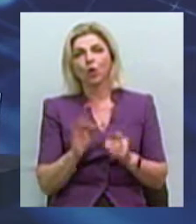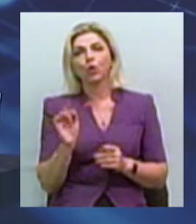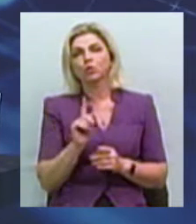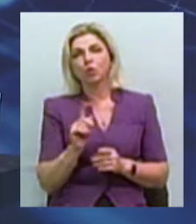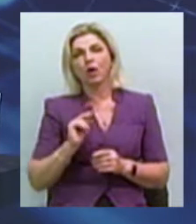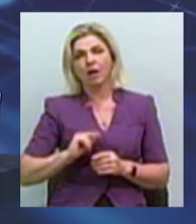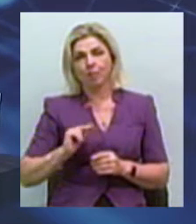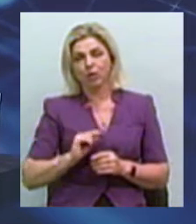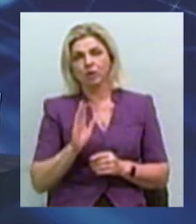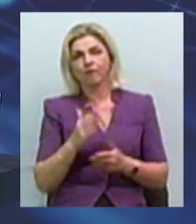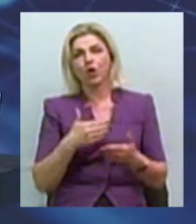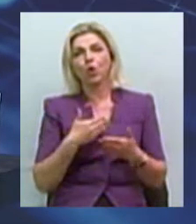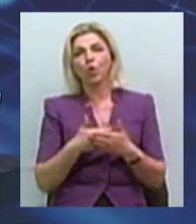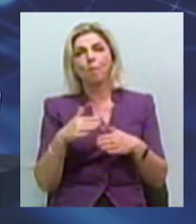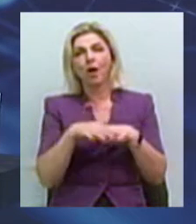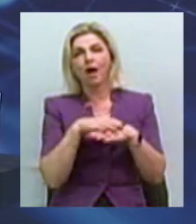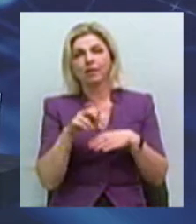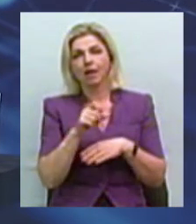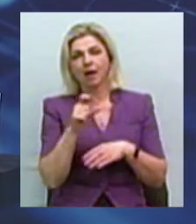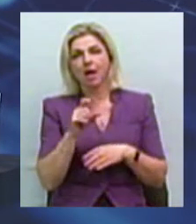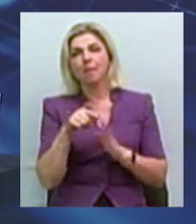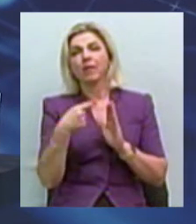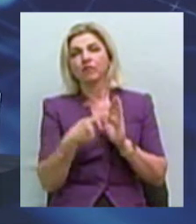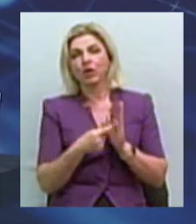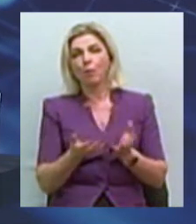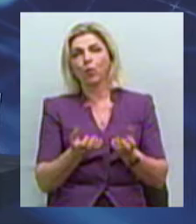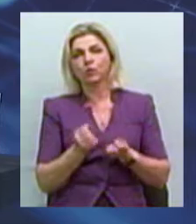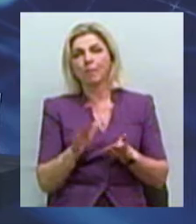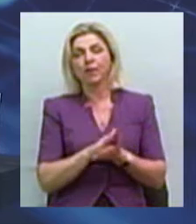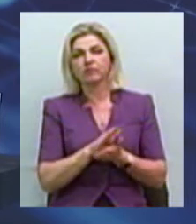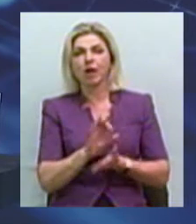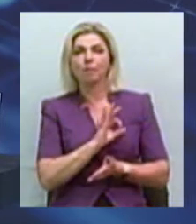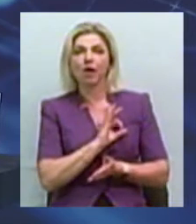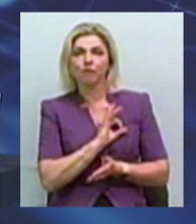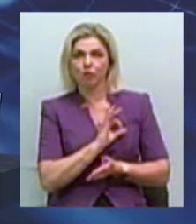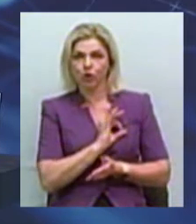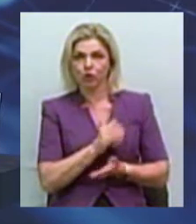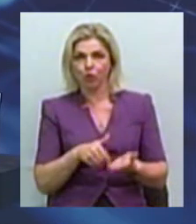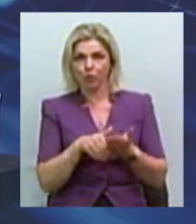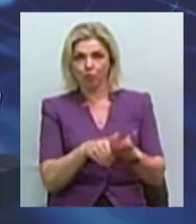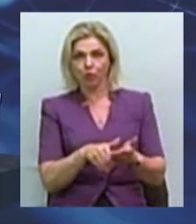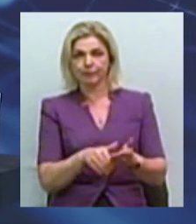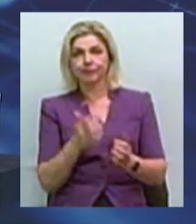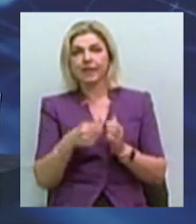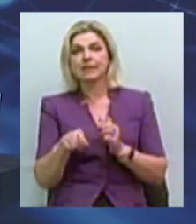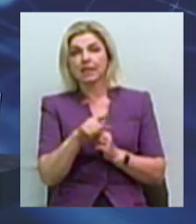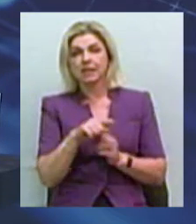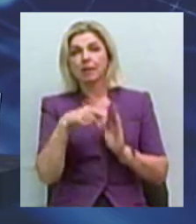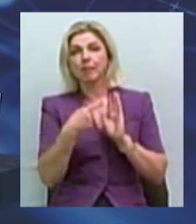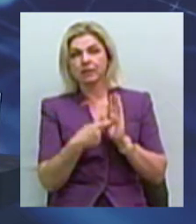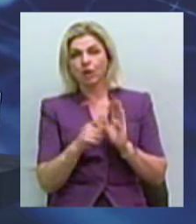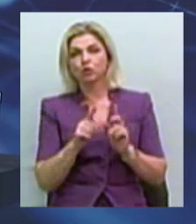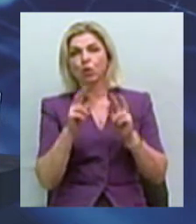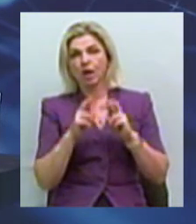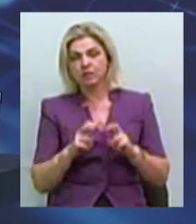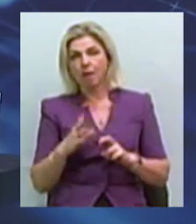функціонують у громадах, з питань отримання безоплатної правової допомоги. Серед питань, які розглядались,